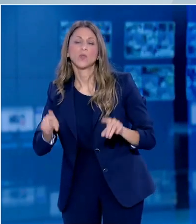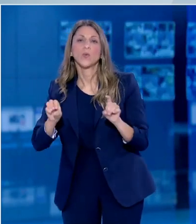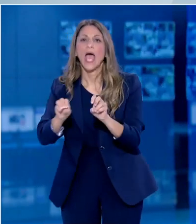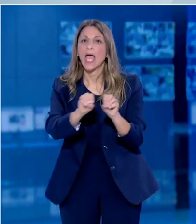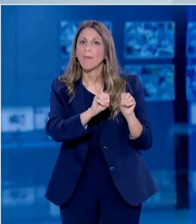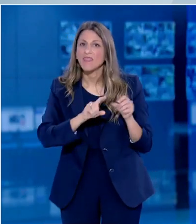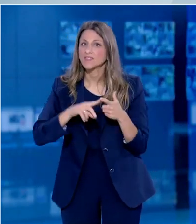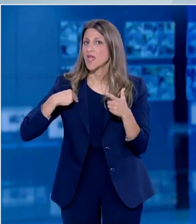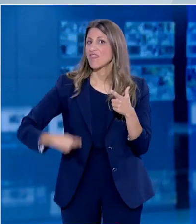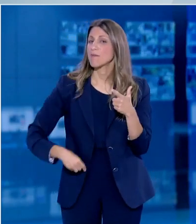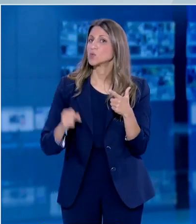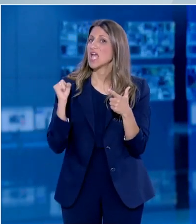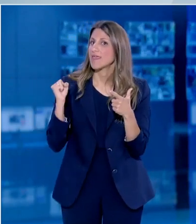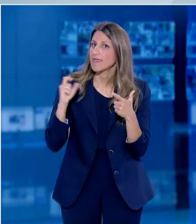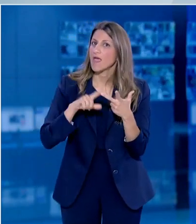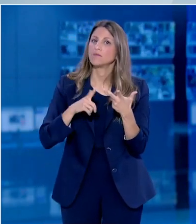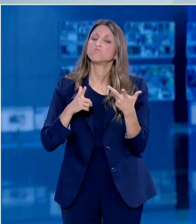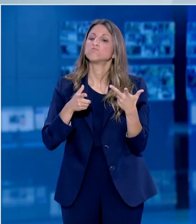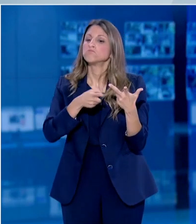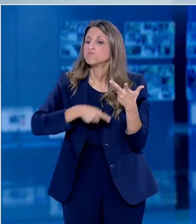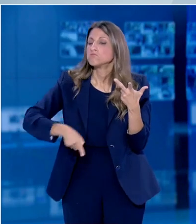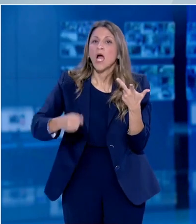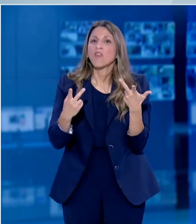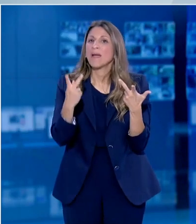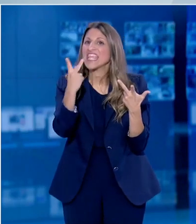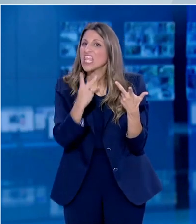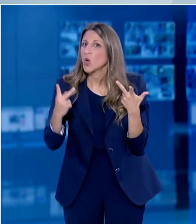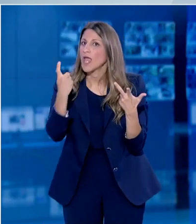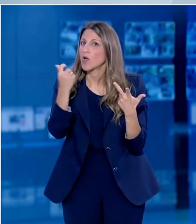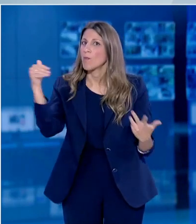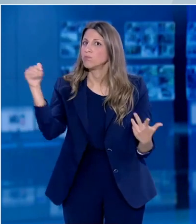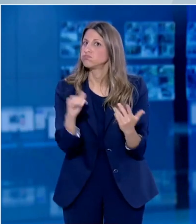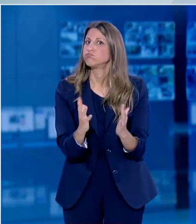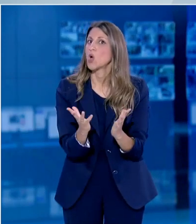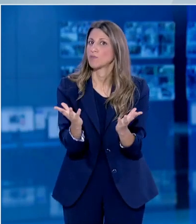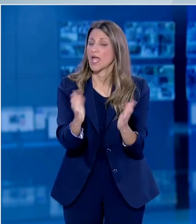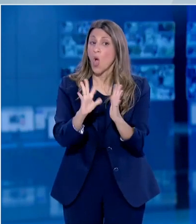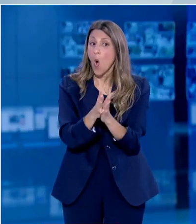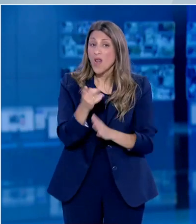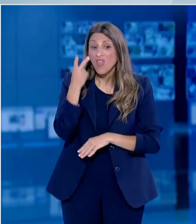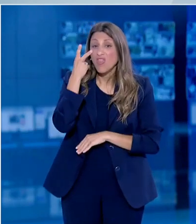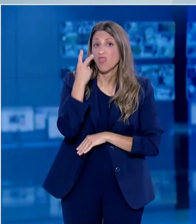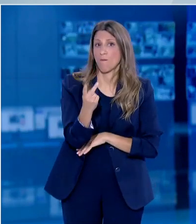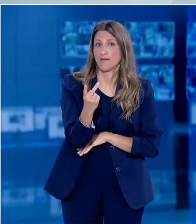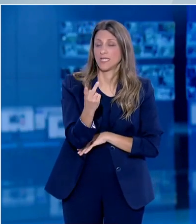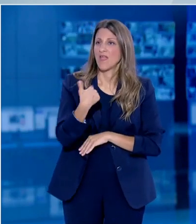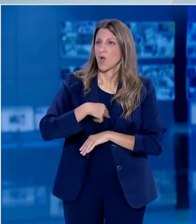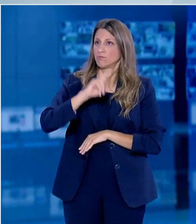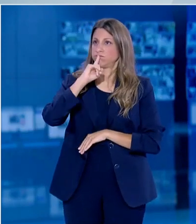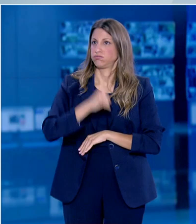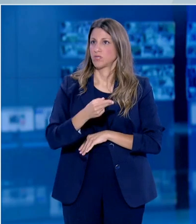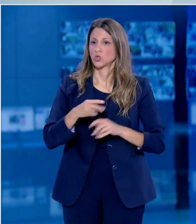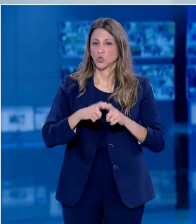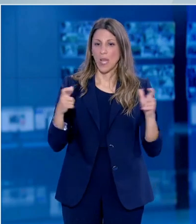στη δημόσια υγεία τις επιπτώσεις σε κοινωνικονομικά μεγέθη χρησιμοποιώντας τα καλύτερα διαθέσιμα δεδομένα. Τι θα